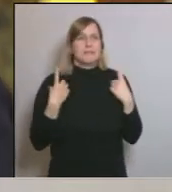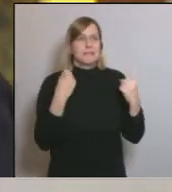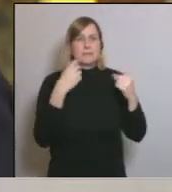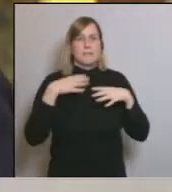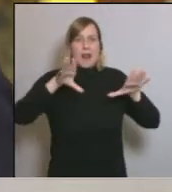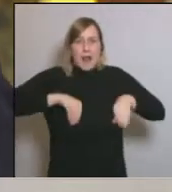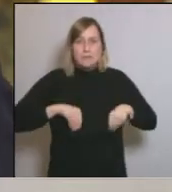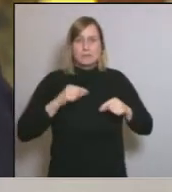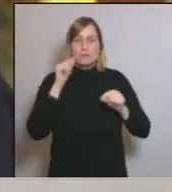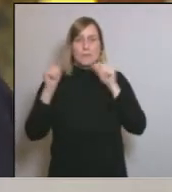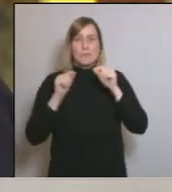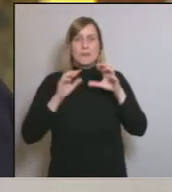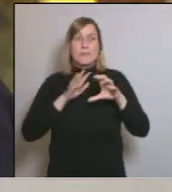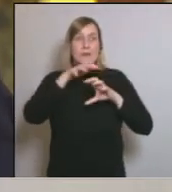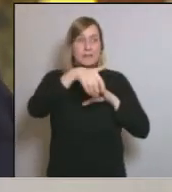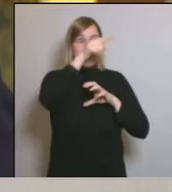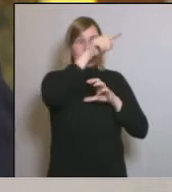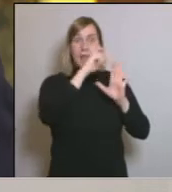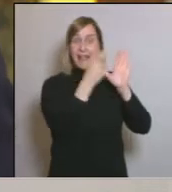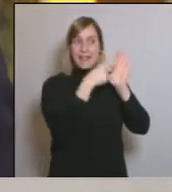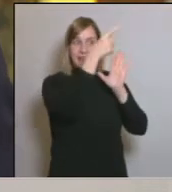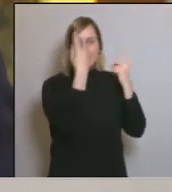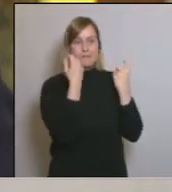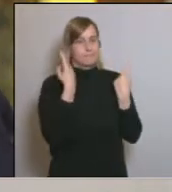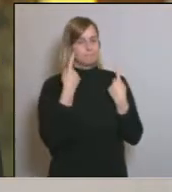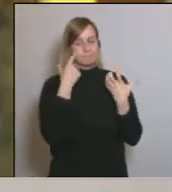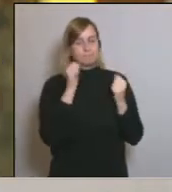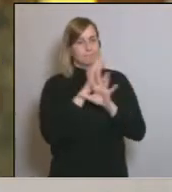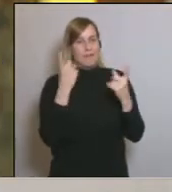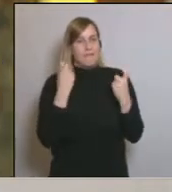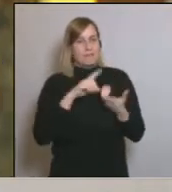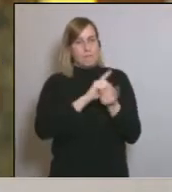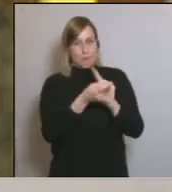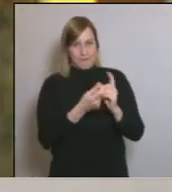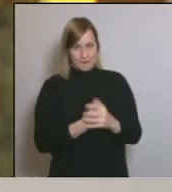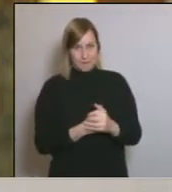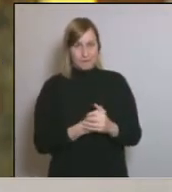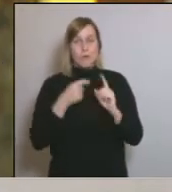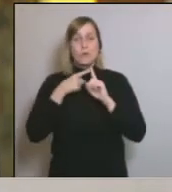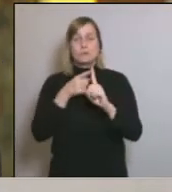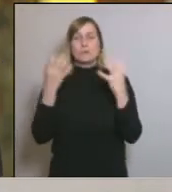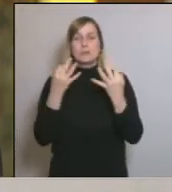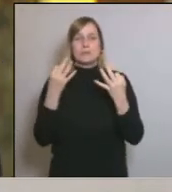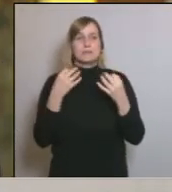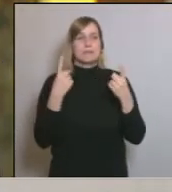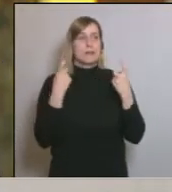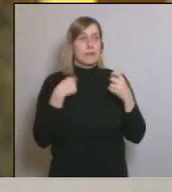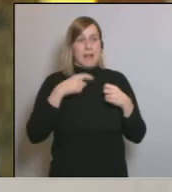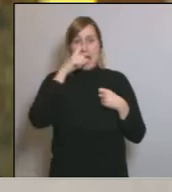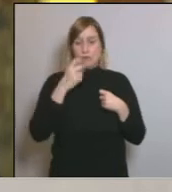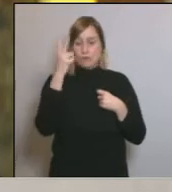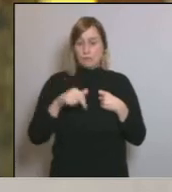pandèmia és ara una llei que cal modificar immediatament. Els objectius d'ajustament estructural per aquest any 2020